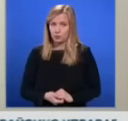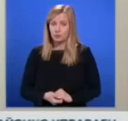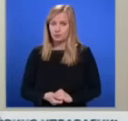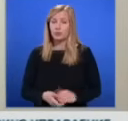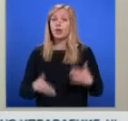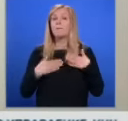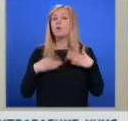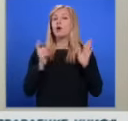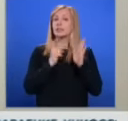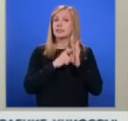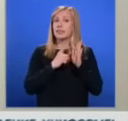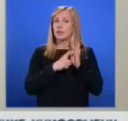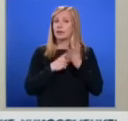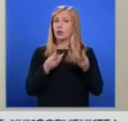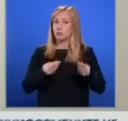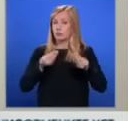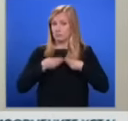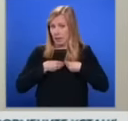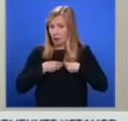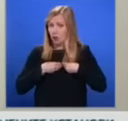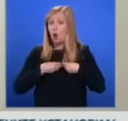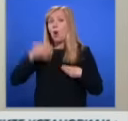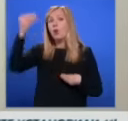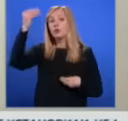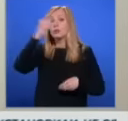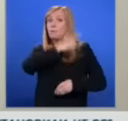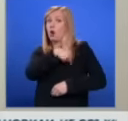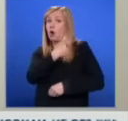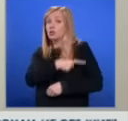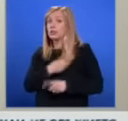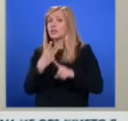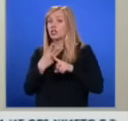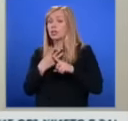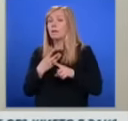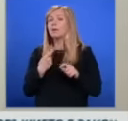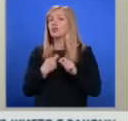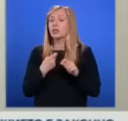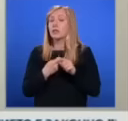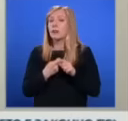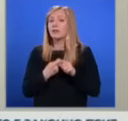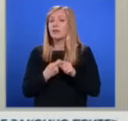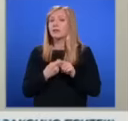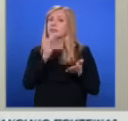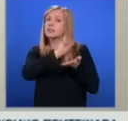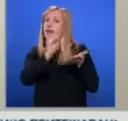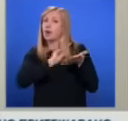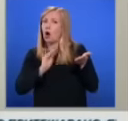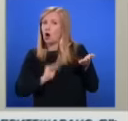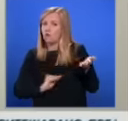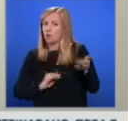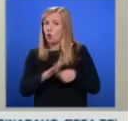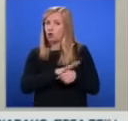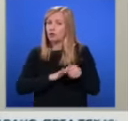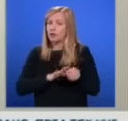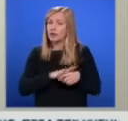Моята задача, която ми беше поставена от болница Шейново, беше да изготвя становище, основано на